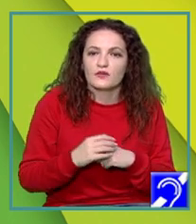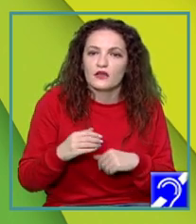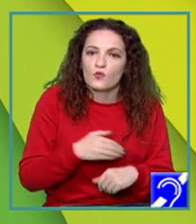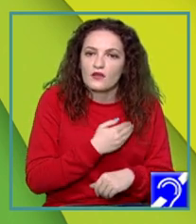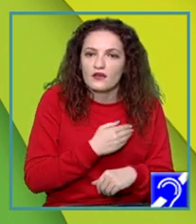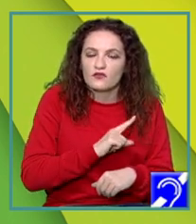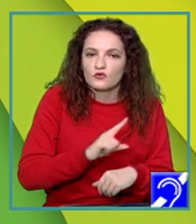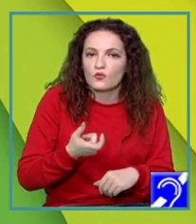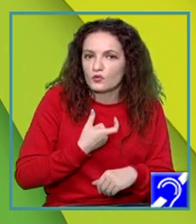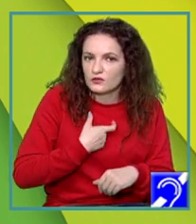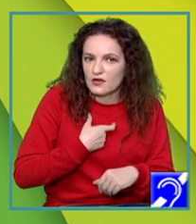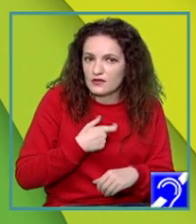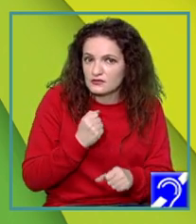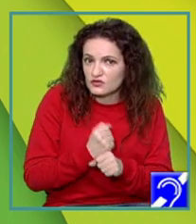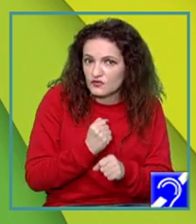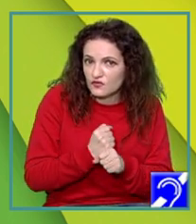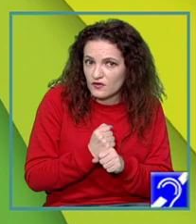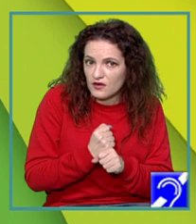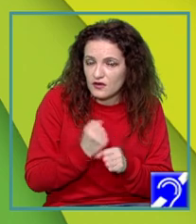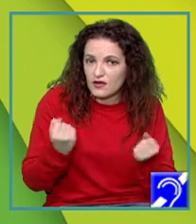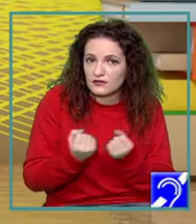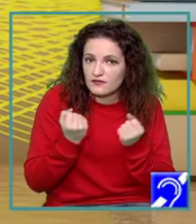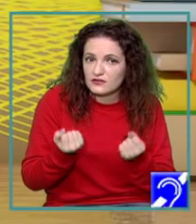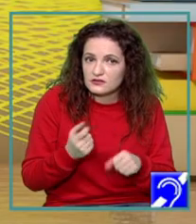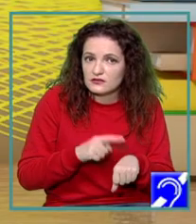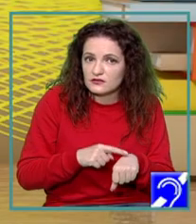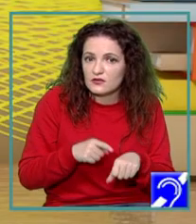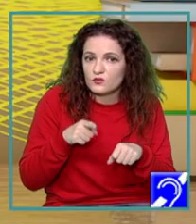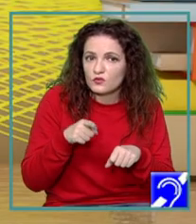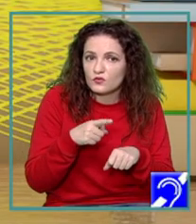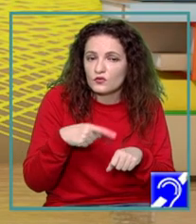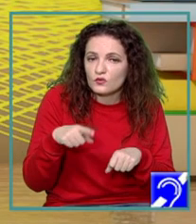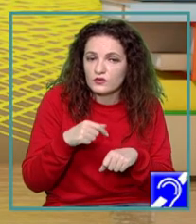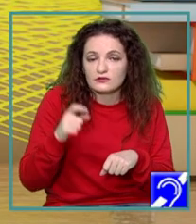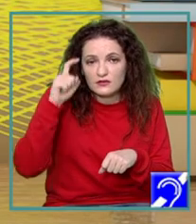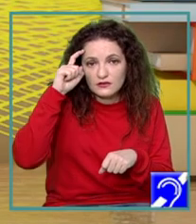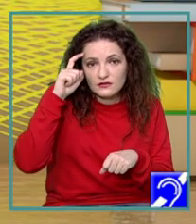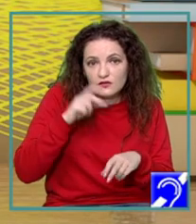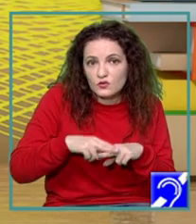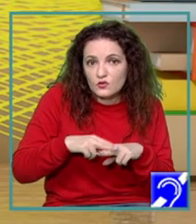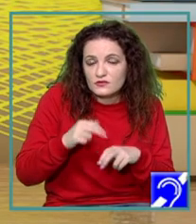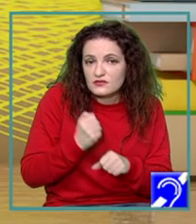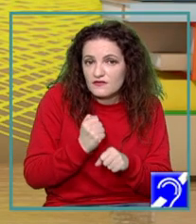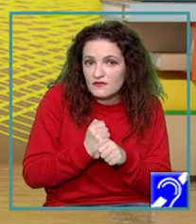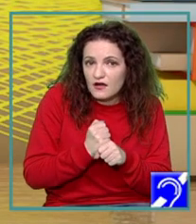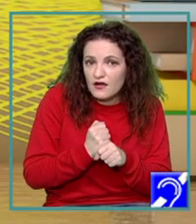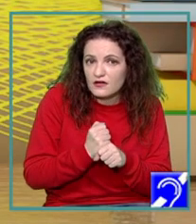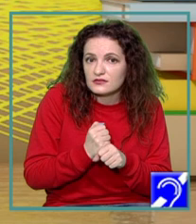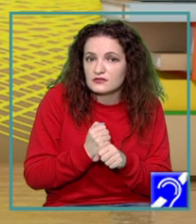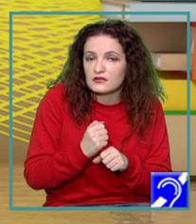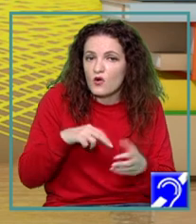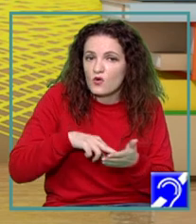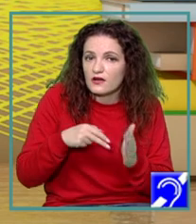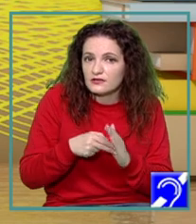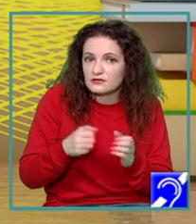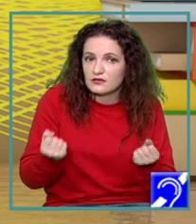timpul pe care le avea la dispoziție. Și atunci s gândit cum să fac eu să-mi realizez totuși activitățile pe care le-am de făcut. Și a